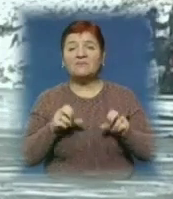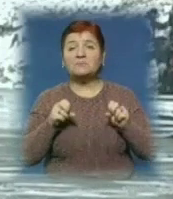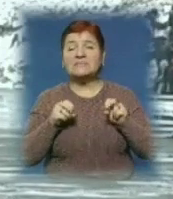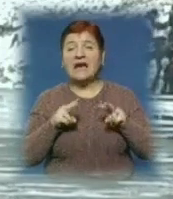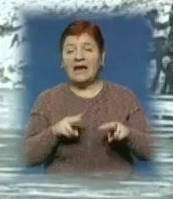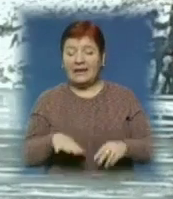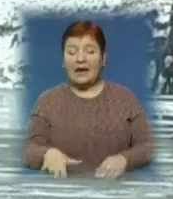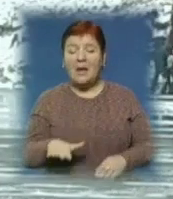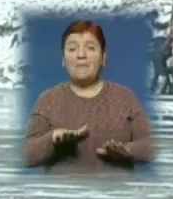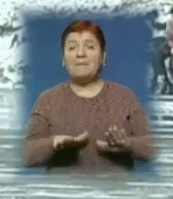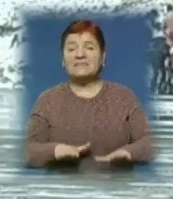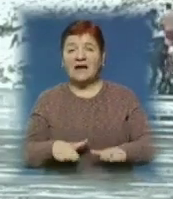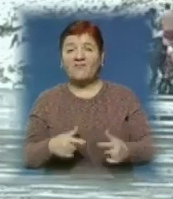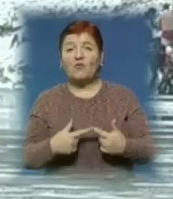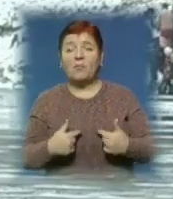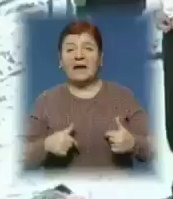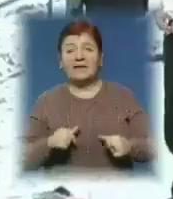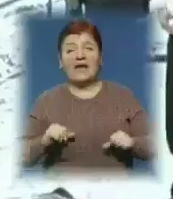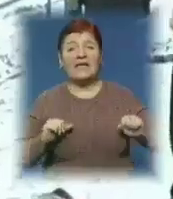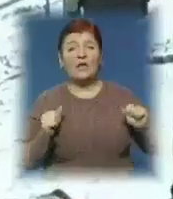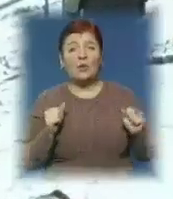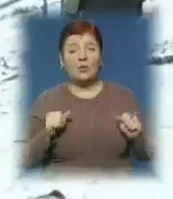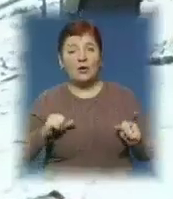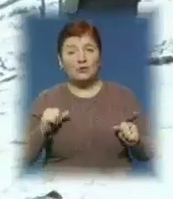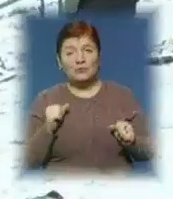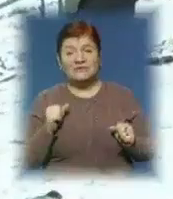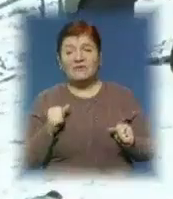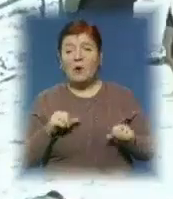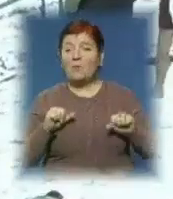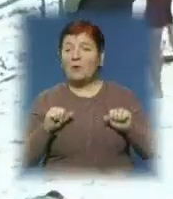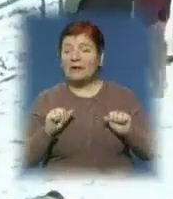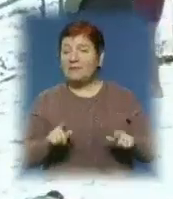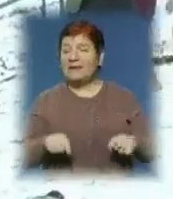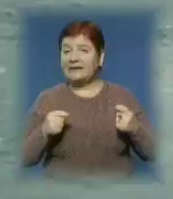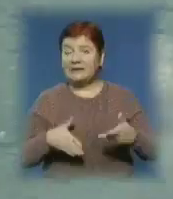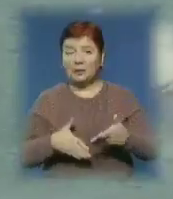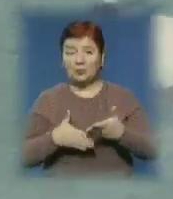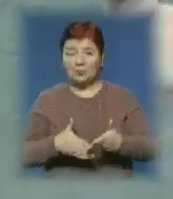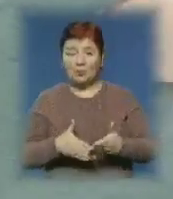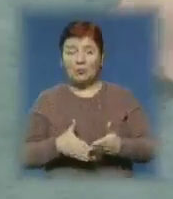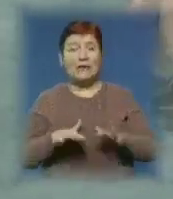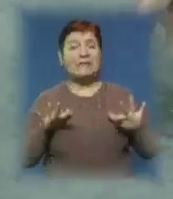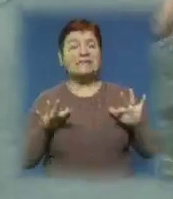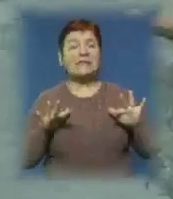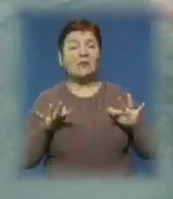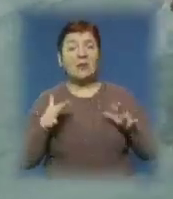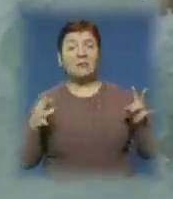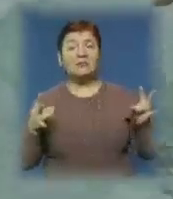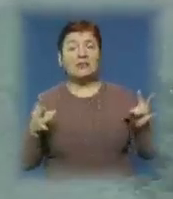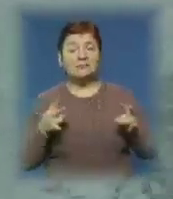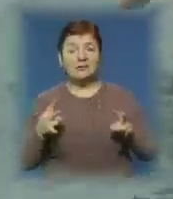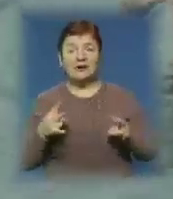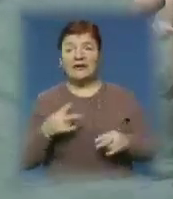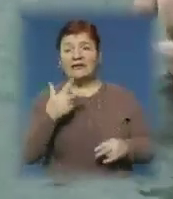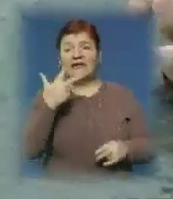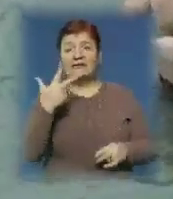відведених місцях та в компанії кількох друзів, які у разі чого могли б надати допомогу. Занурюватися потрібно не більше, ніж